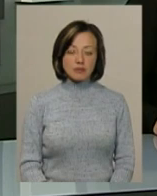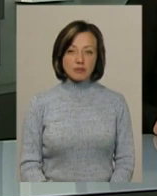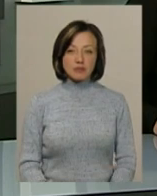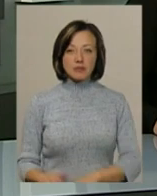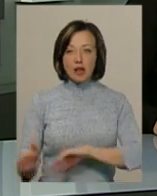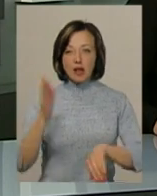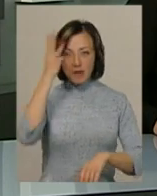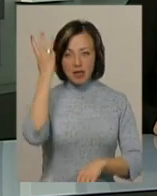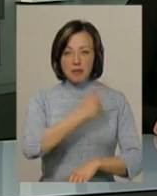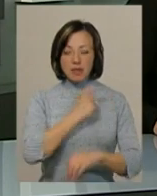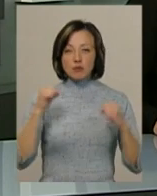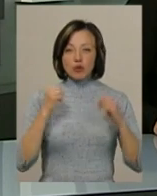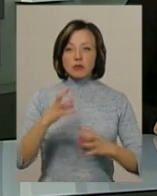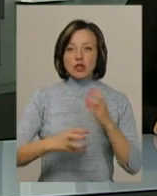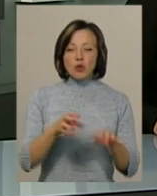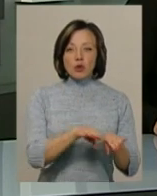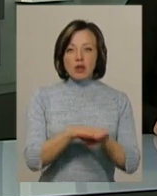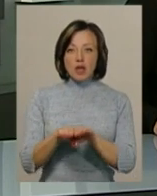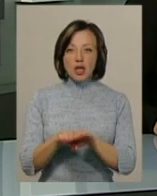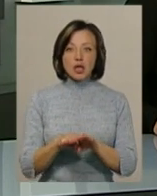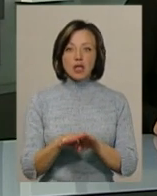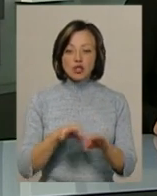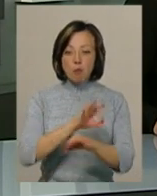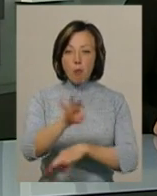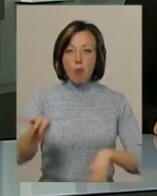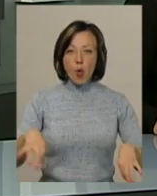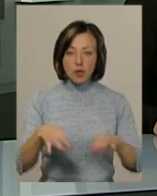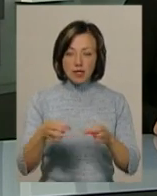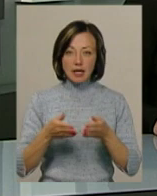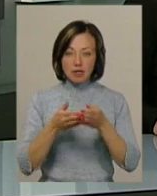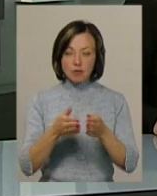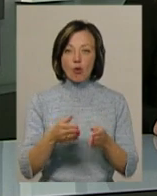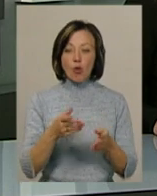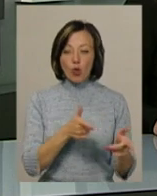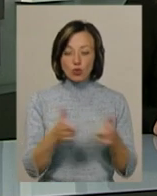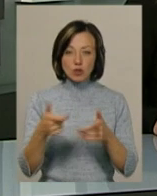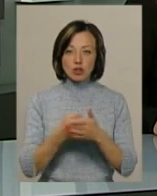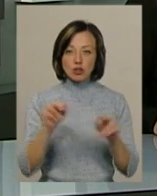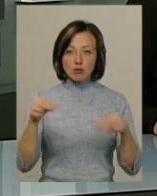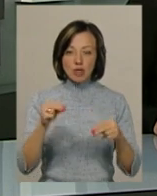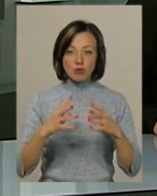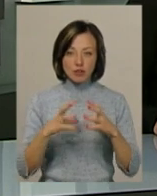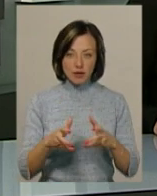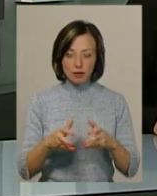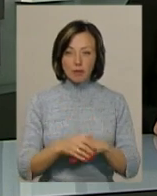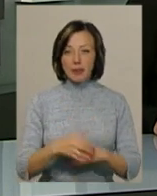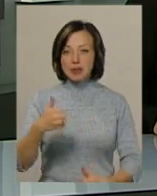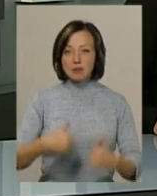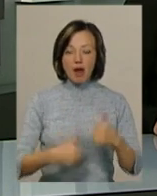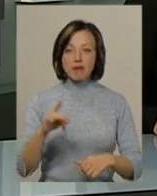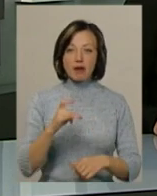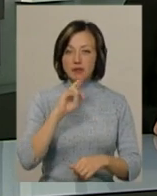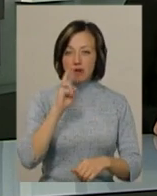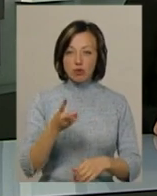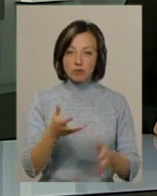Хмельницький майстер спорту міжнародного класу судно-моделізму Юрій Гаркавенко готується до чемпіонату світу. Змагання раз у два